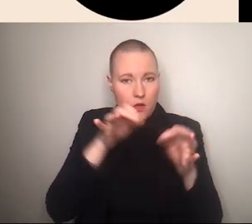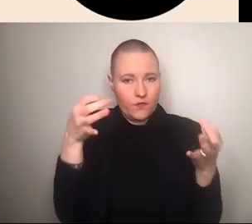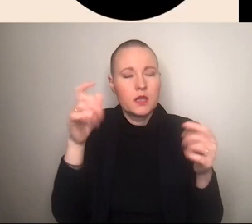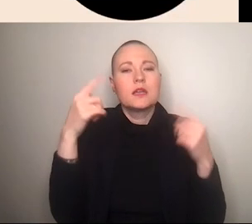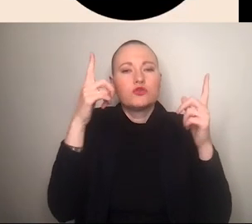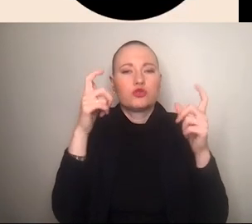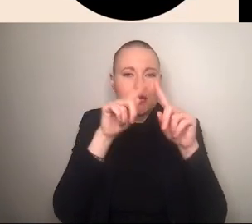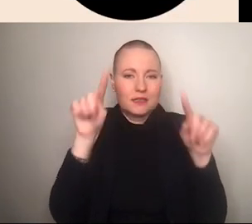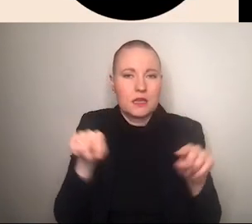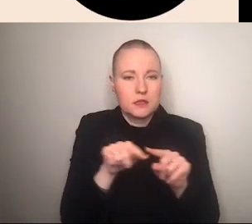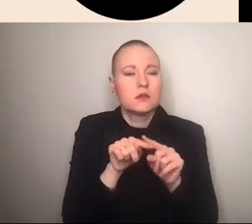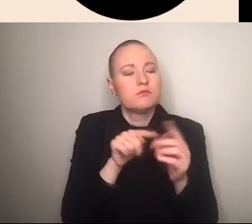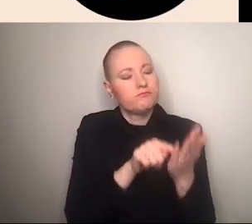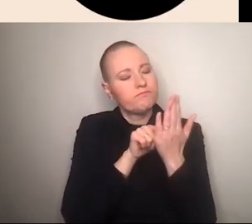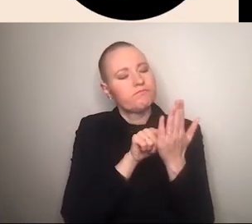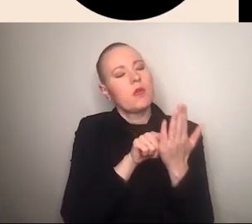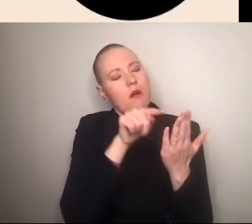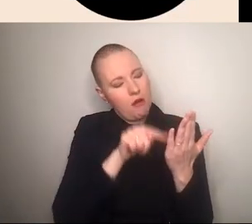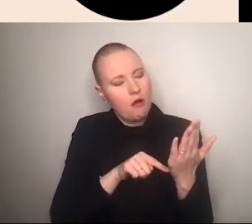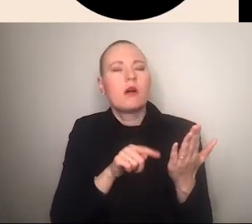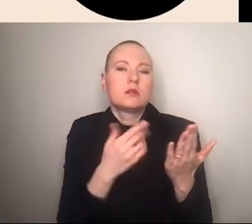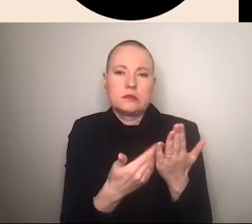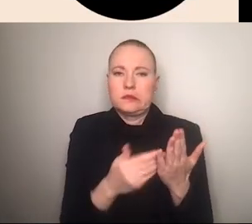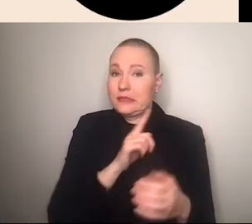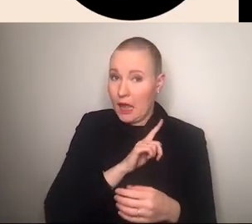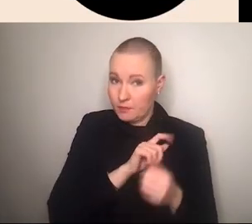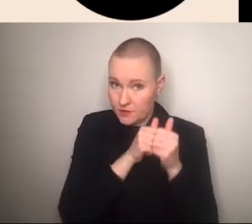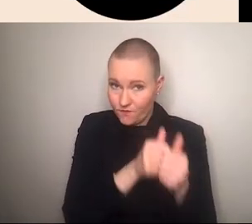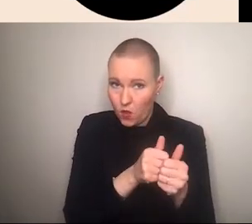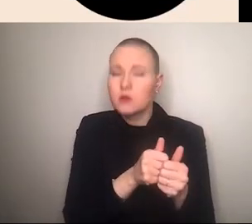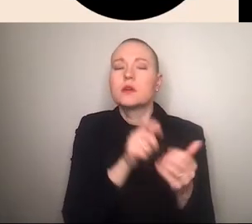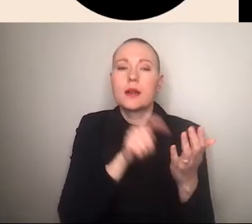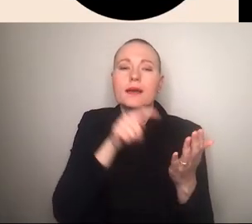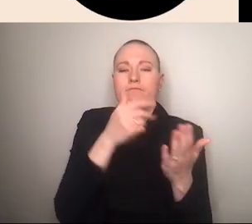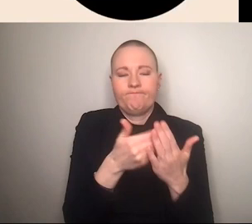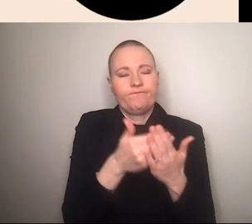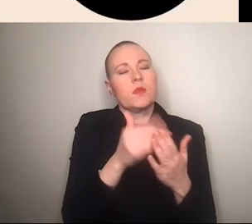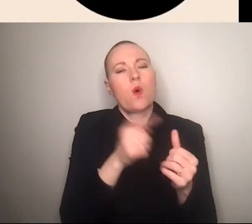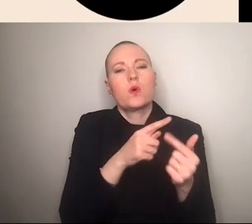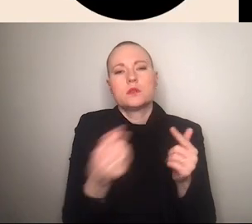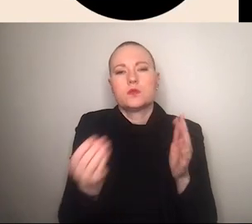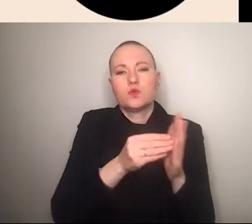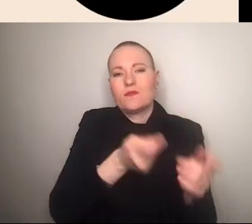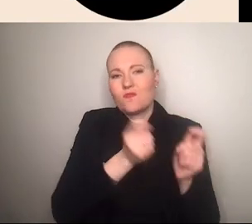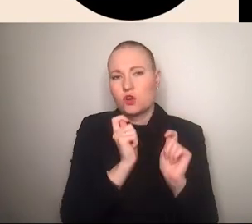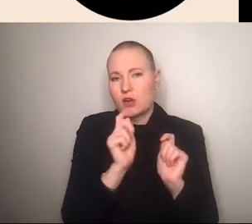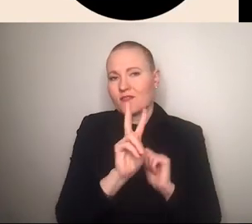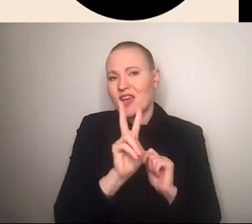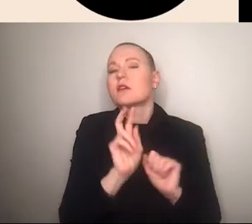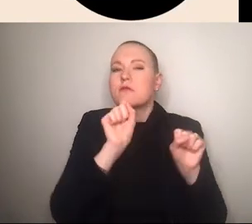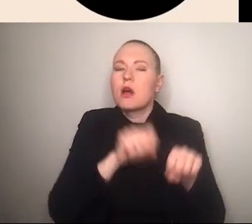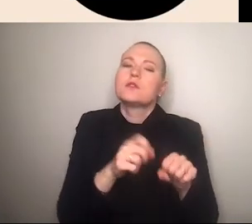dort werden mir inhalte von personen angezeigt denen ich eben folge auch vorschlage wem ich noch folgen könnte werden dort